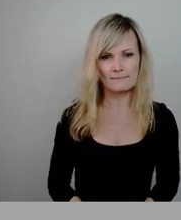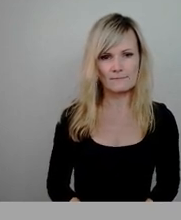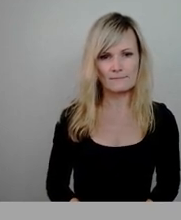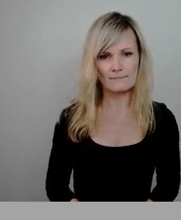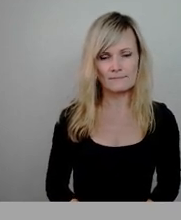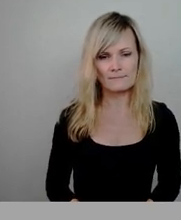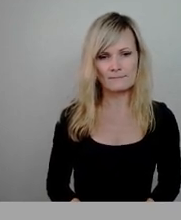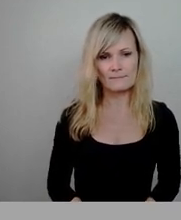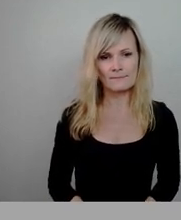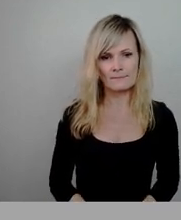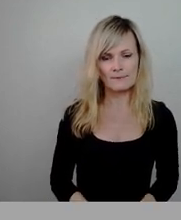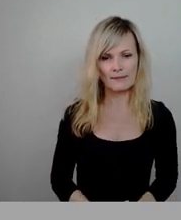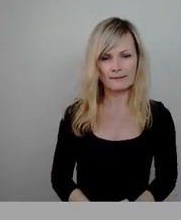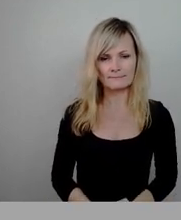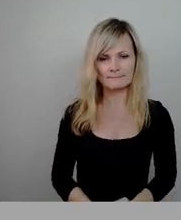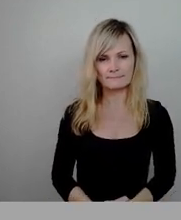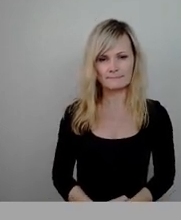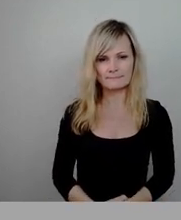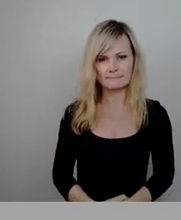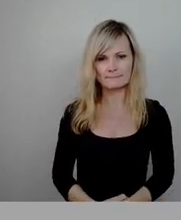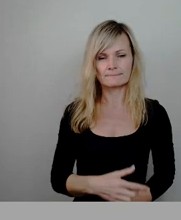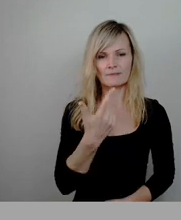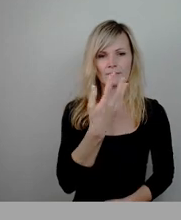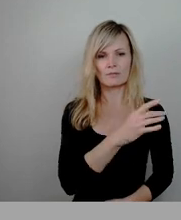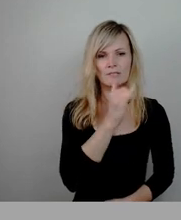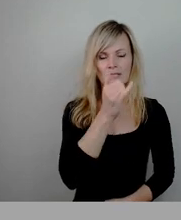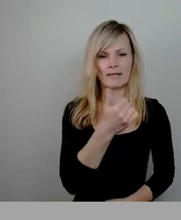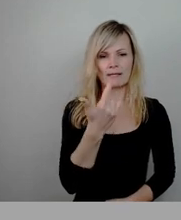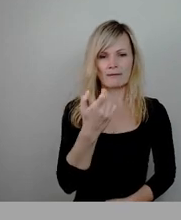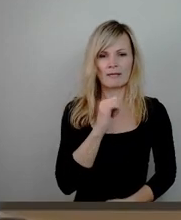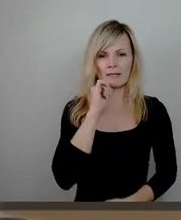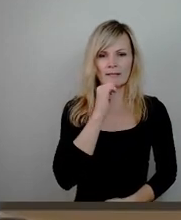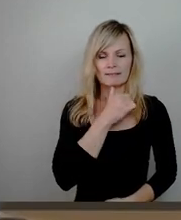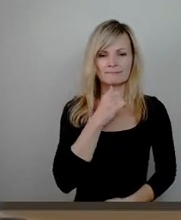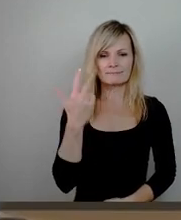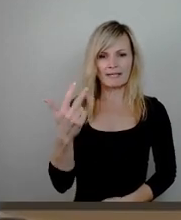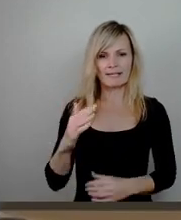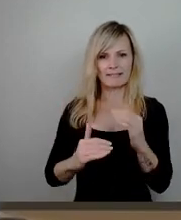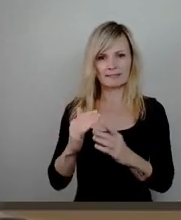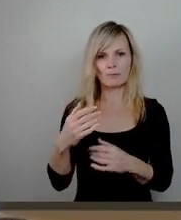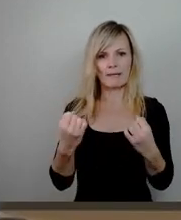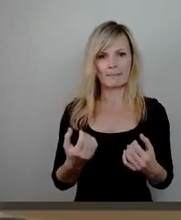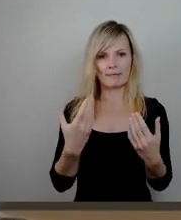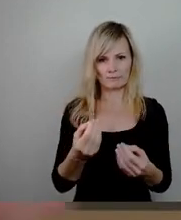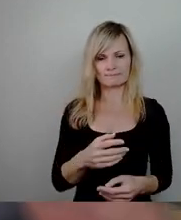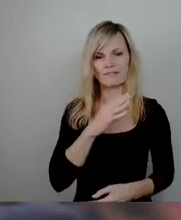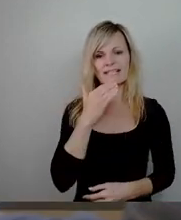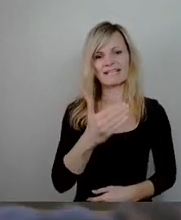Dieser Punkt hätte mit 42 Jahren 21 Nein, drei Enthaltungen ebenfalls eine Mehrheit bekommen. Vielen Dank